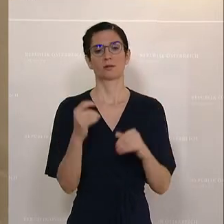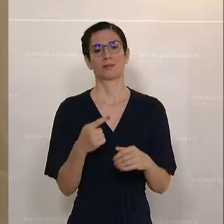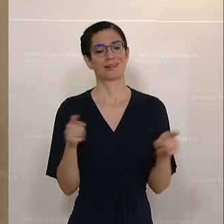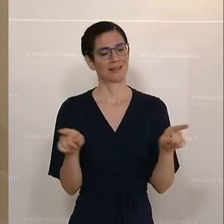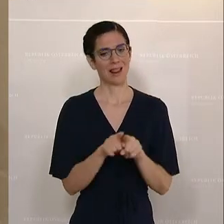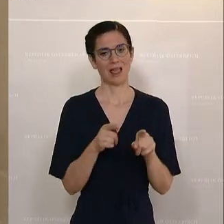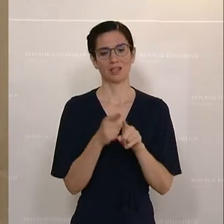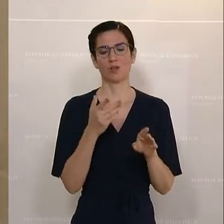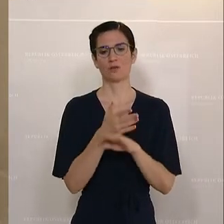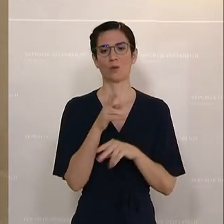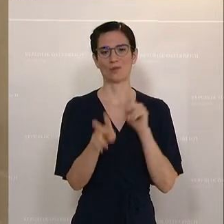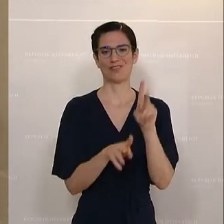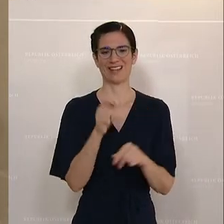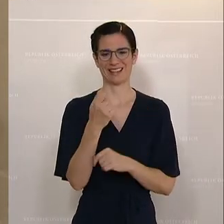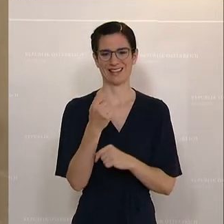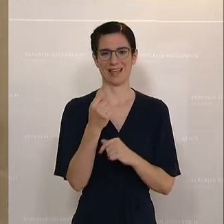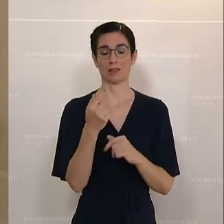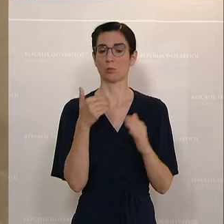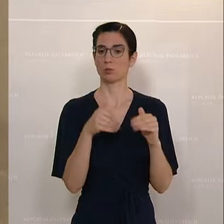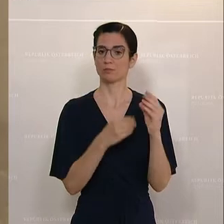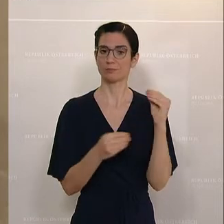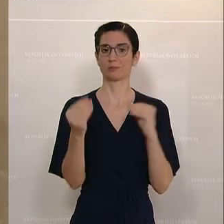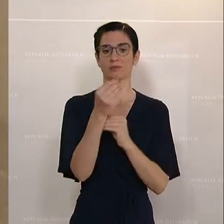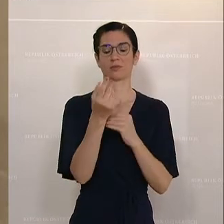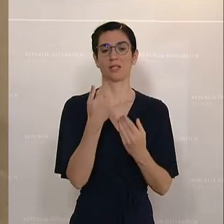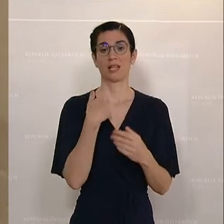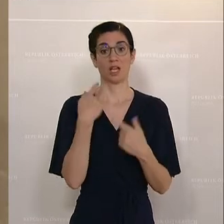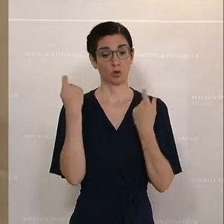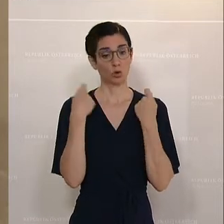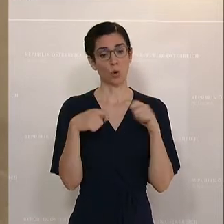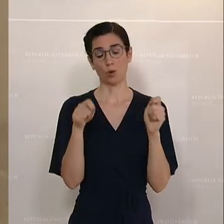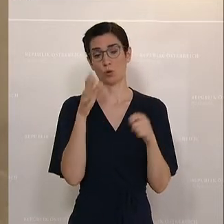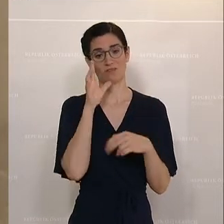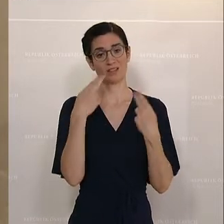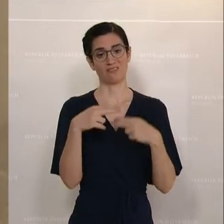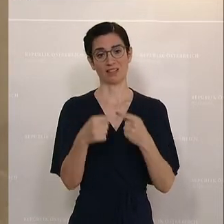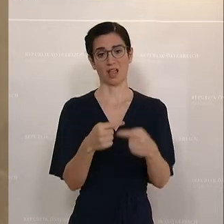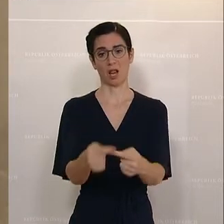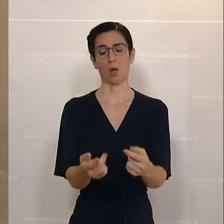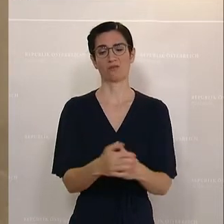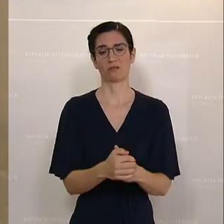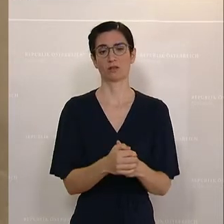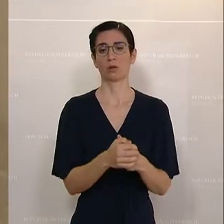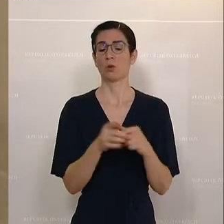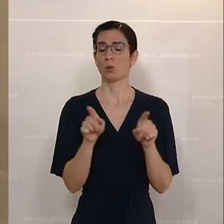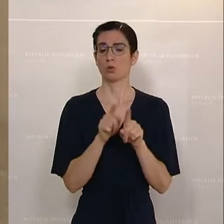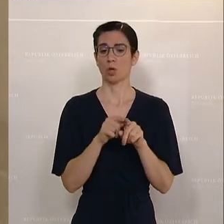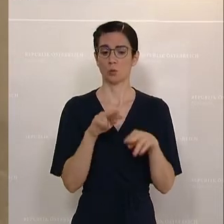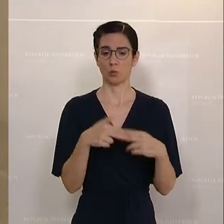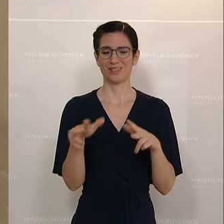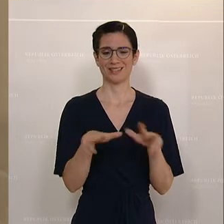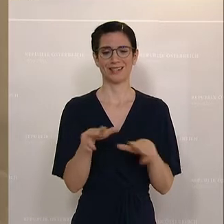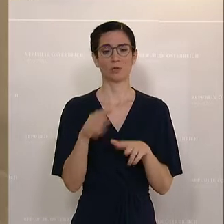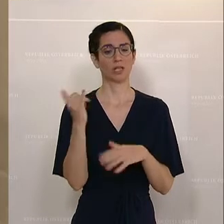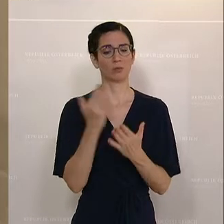natürlich auch für die Erhöhung des Pflegegeldes. Wir wissen, dass die Teuerung bleiben wird. Wir wissen auch, dass dort Maßnahmen gesetzt werden müssen. Und die Bundesregierung hat